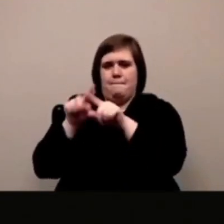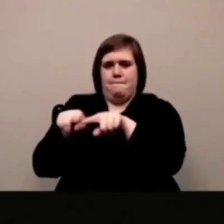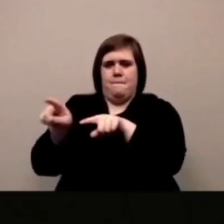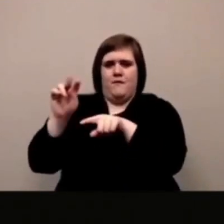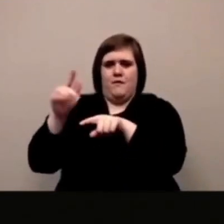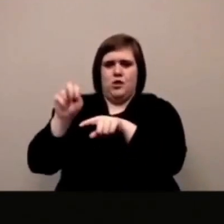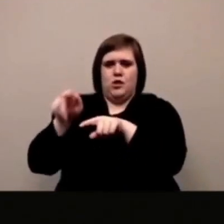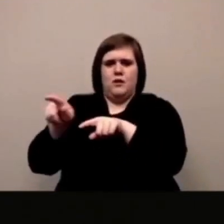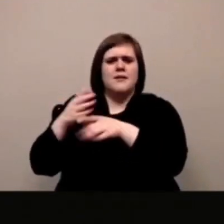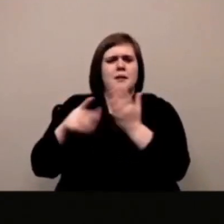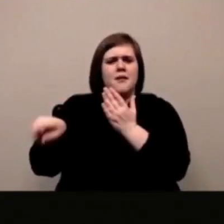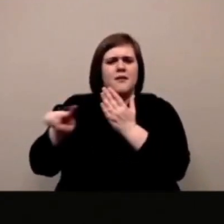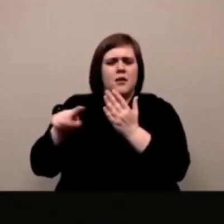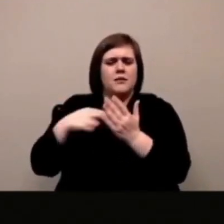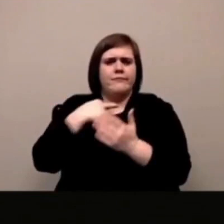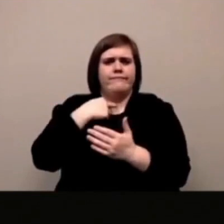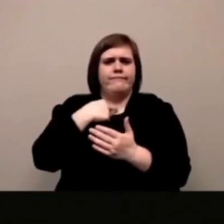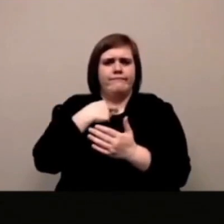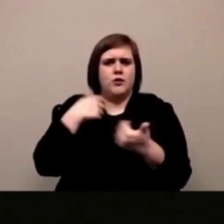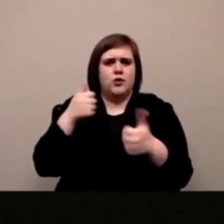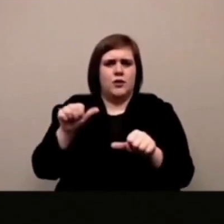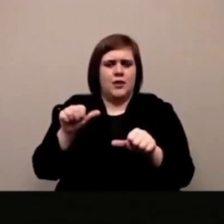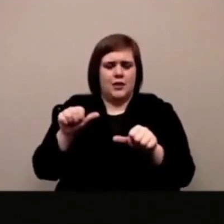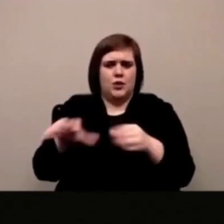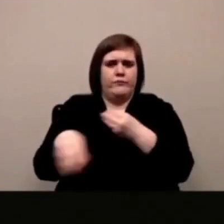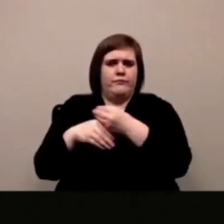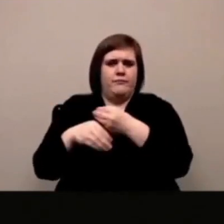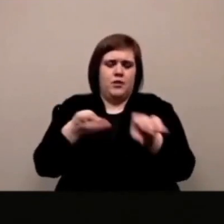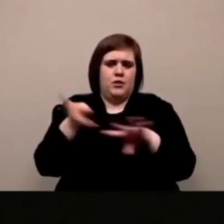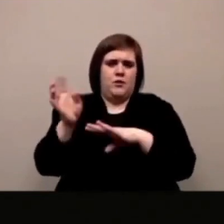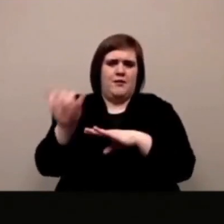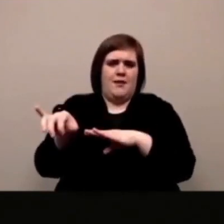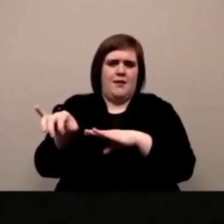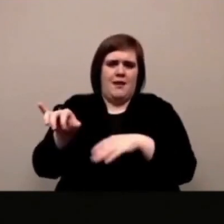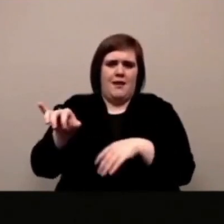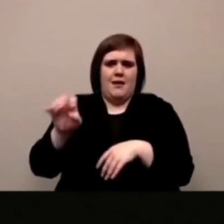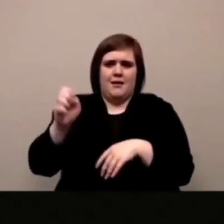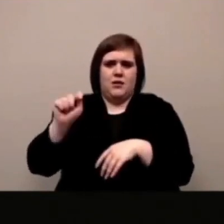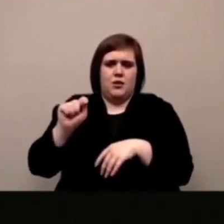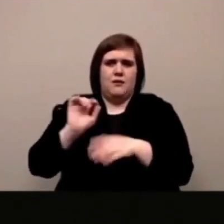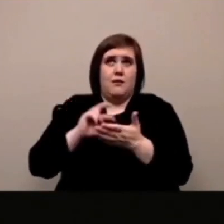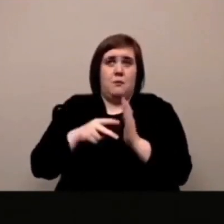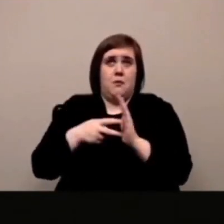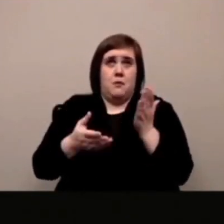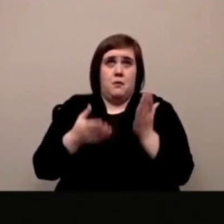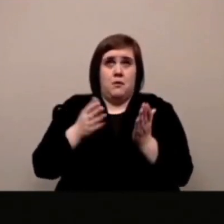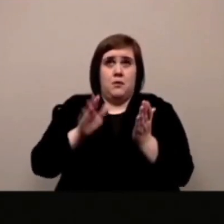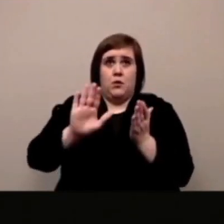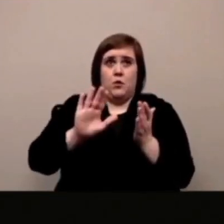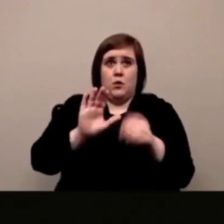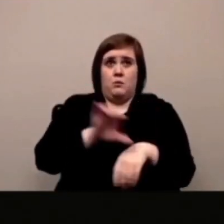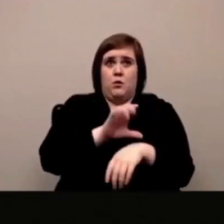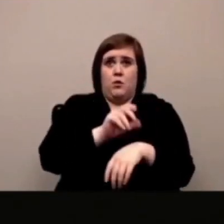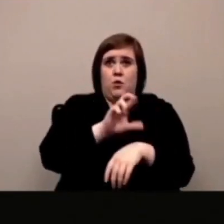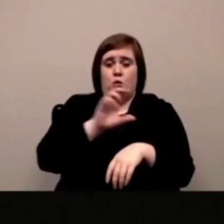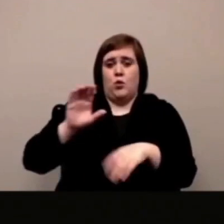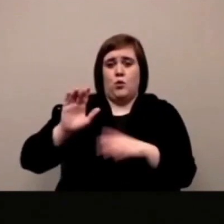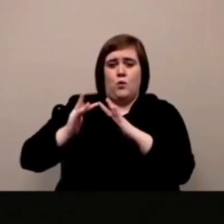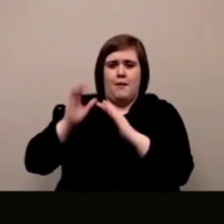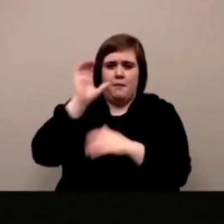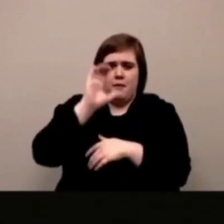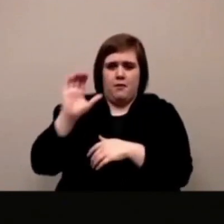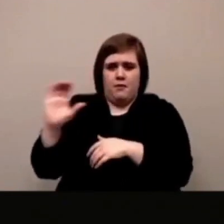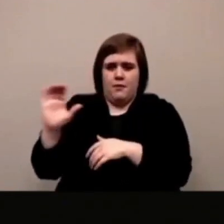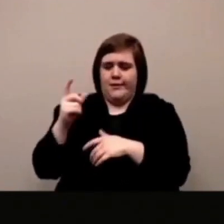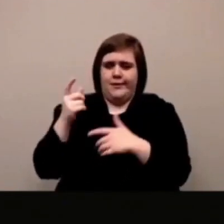disponibili in questa versione nei computer desktop cioè computer da